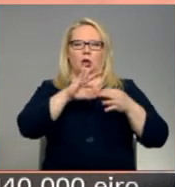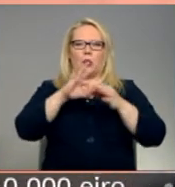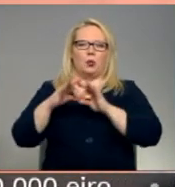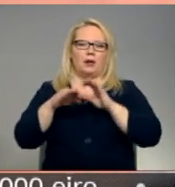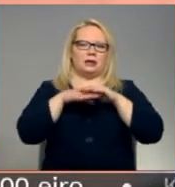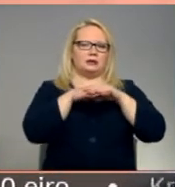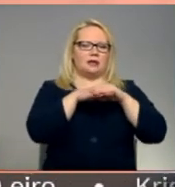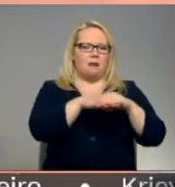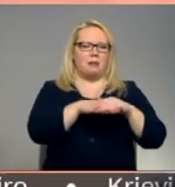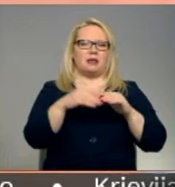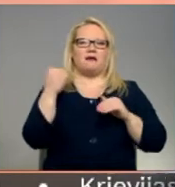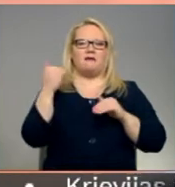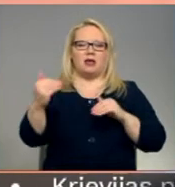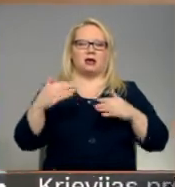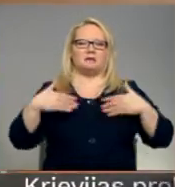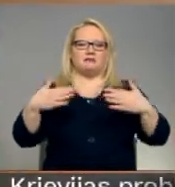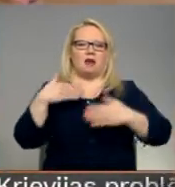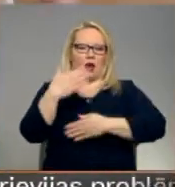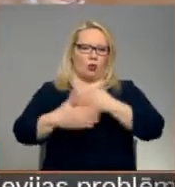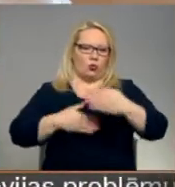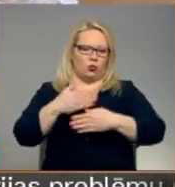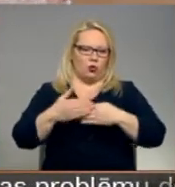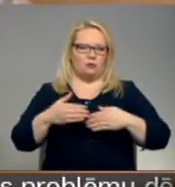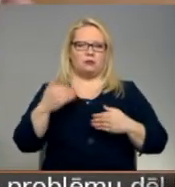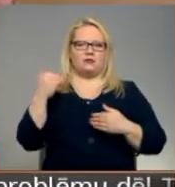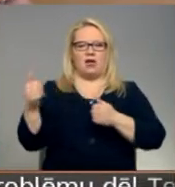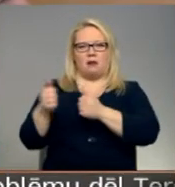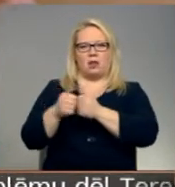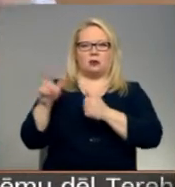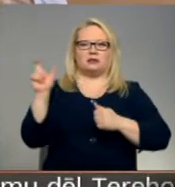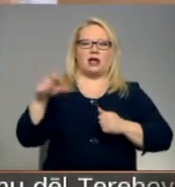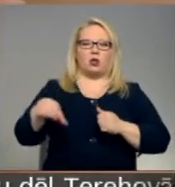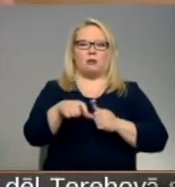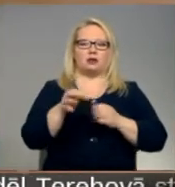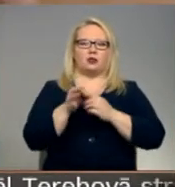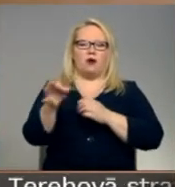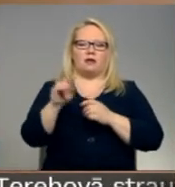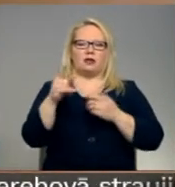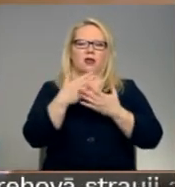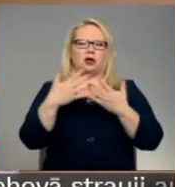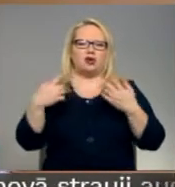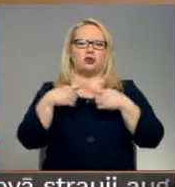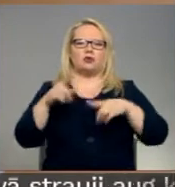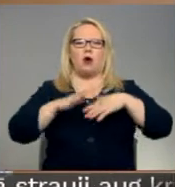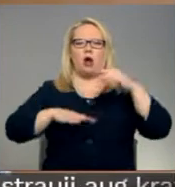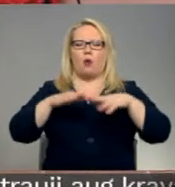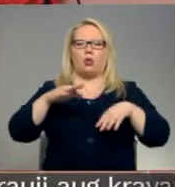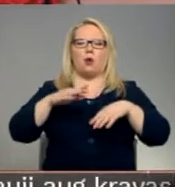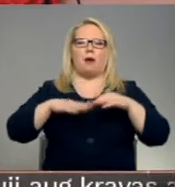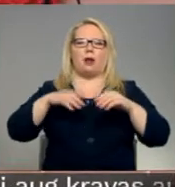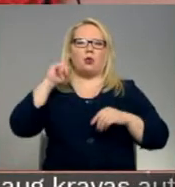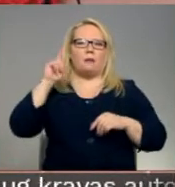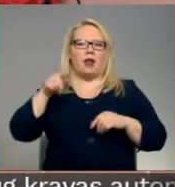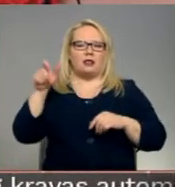saglabāju. Tas ir viņas augstais audums. Līdzās statienai zilpes nodā darbojas vairāki dažādu citu arodu un amatu pratei,